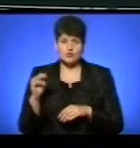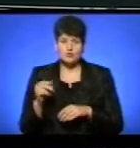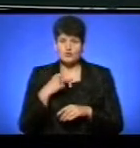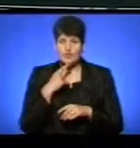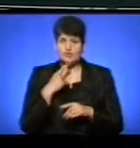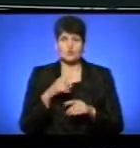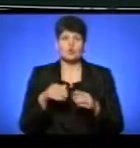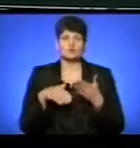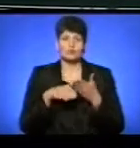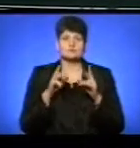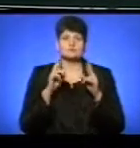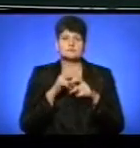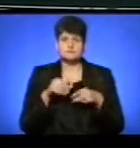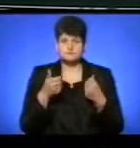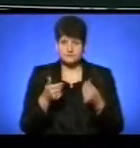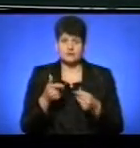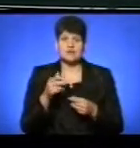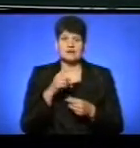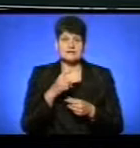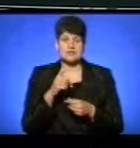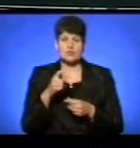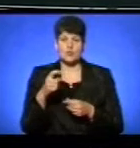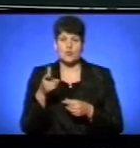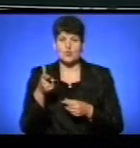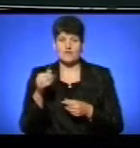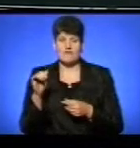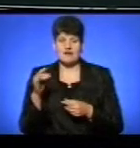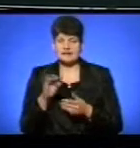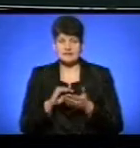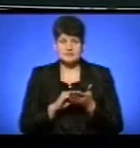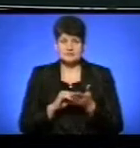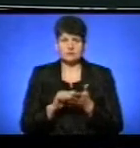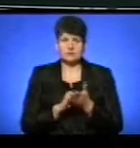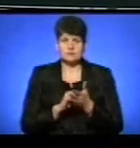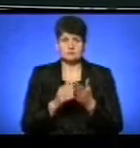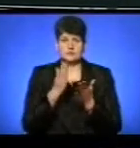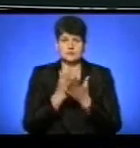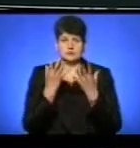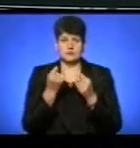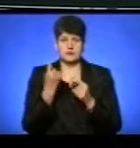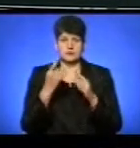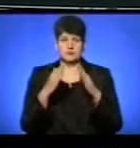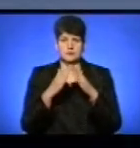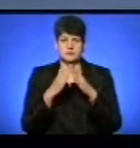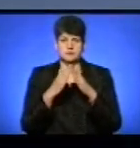неправомірна через те, що Христина Гуйван не вказала у документах про наявність ще одного будинку.